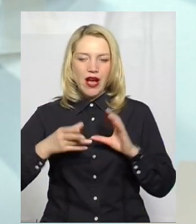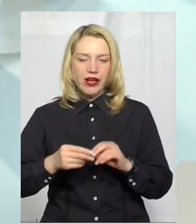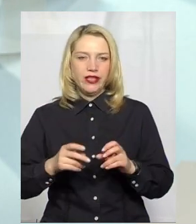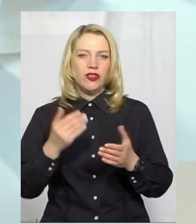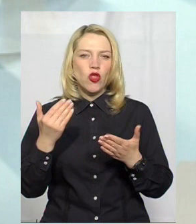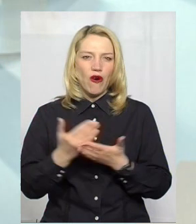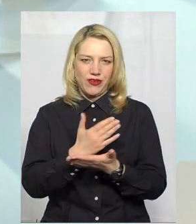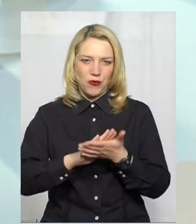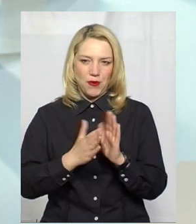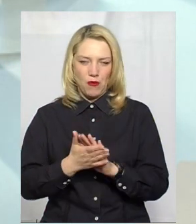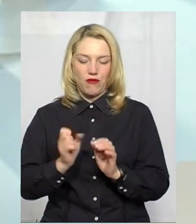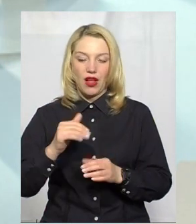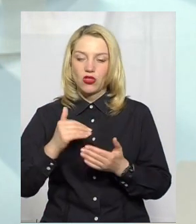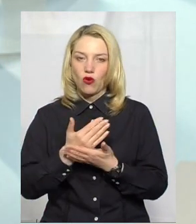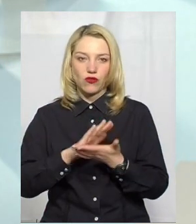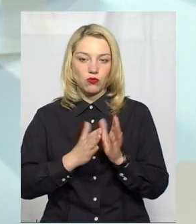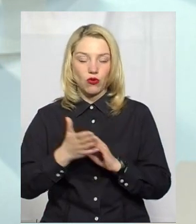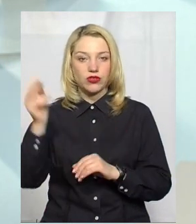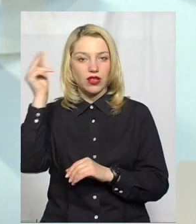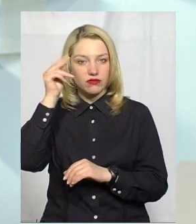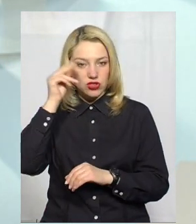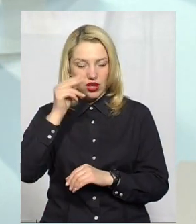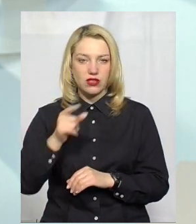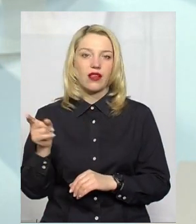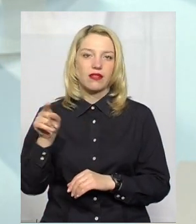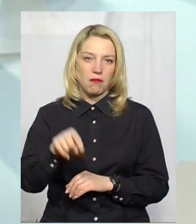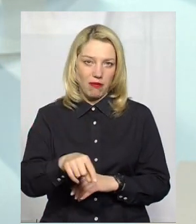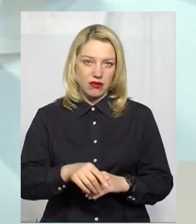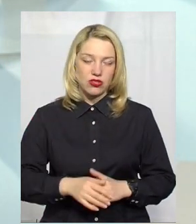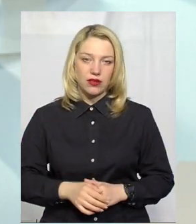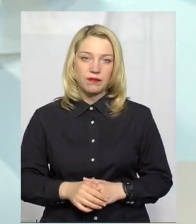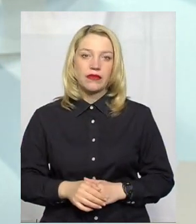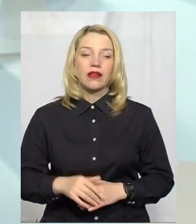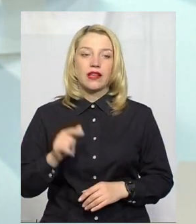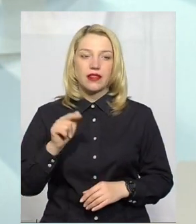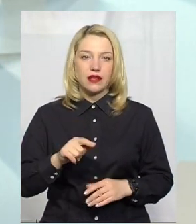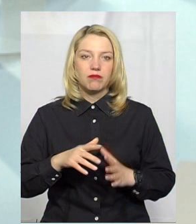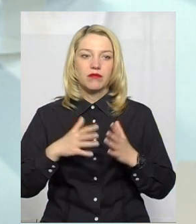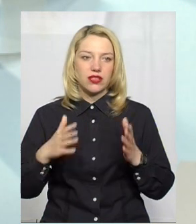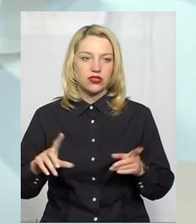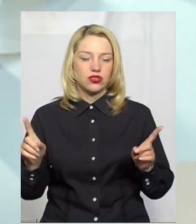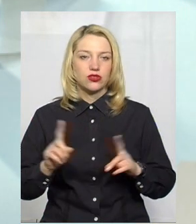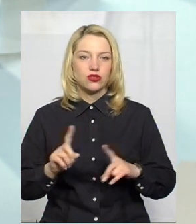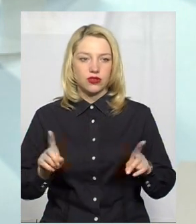нових умов, а до нових умов навчання тим паче. Тим більше, що